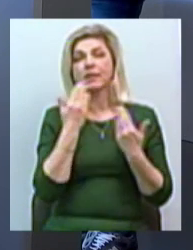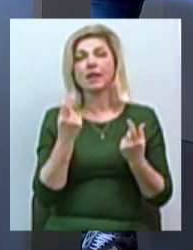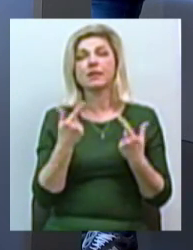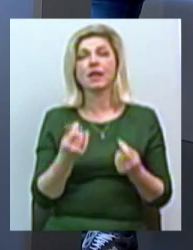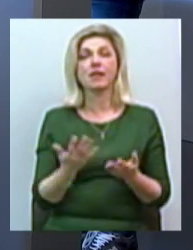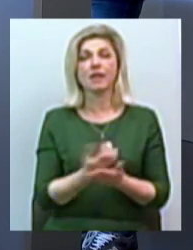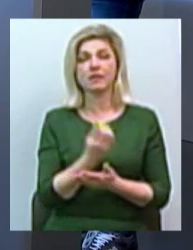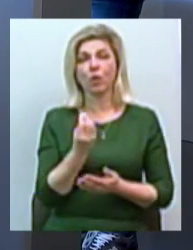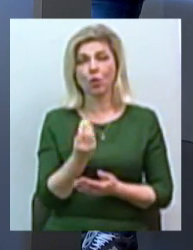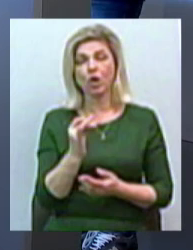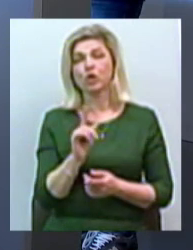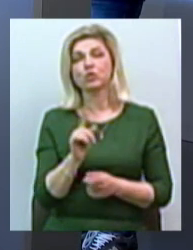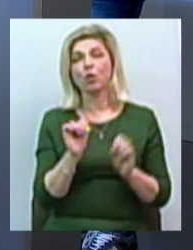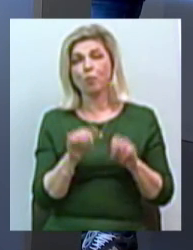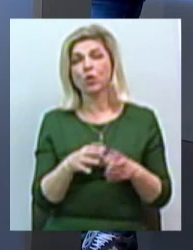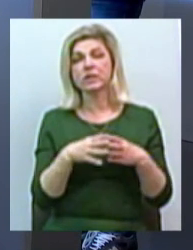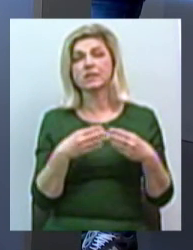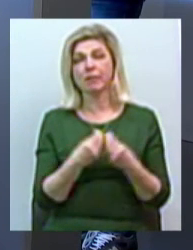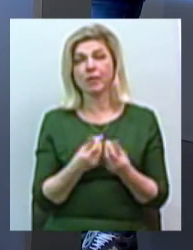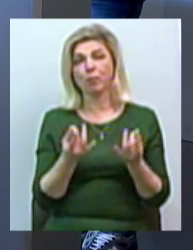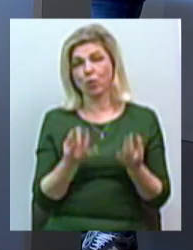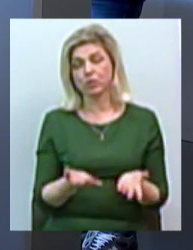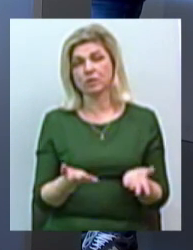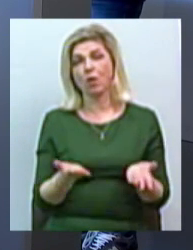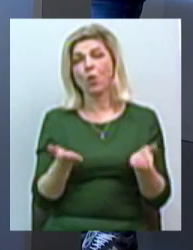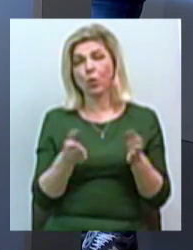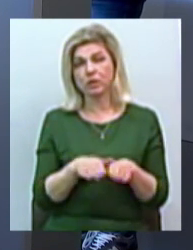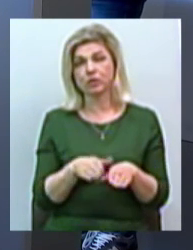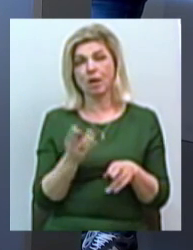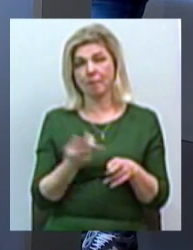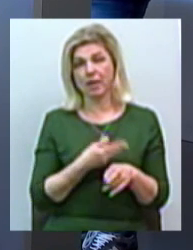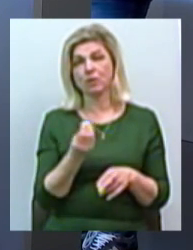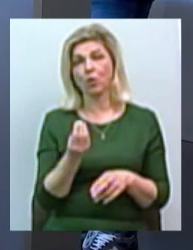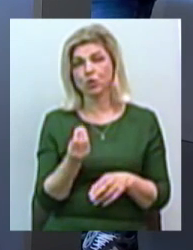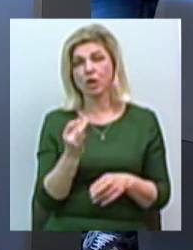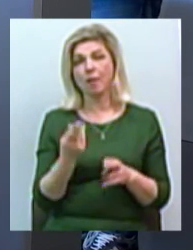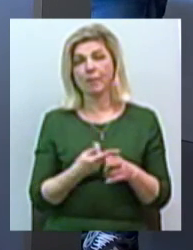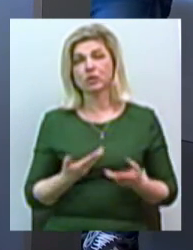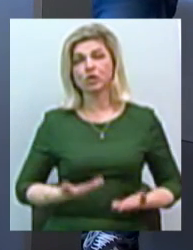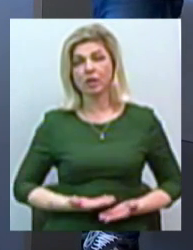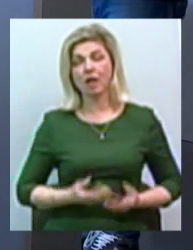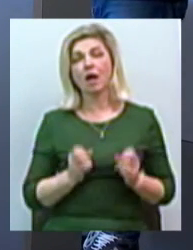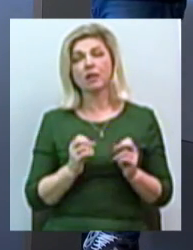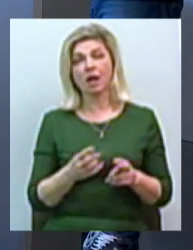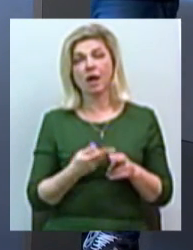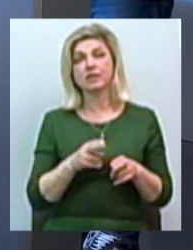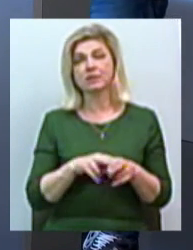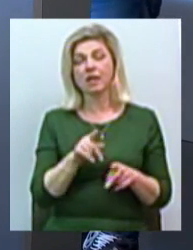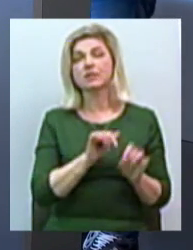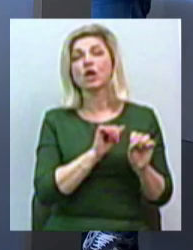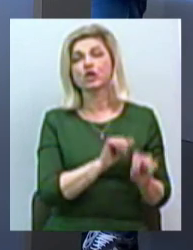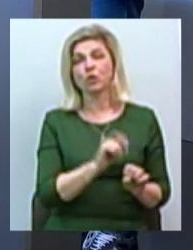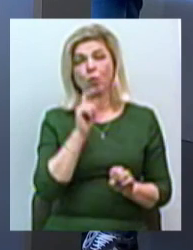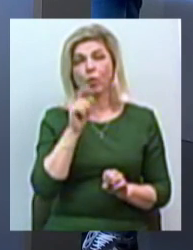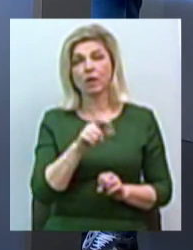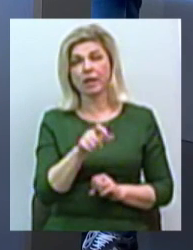і те, що можуть цілі сім'ї просто залишитися без грошей, без житла. А як, наскільки захищені